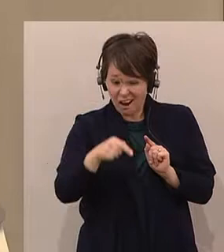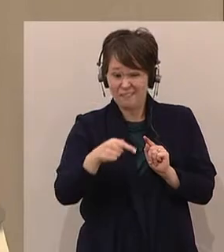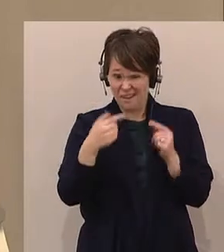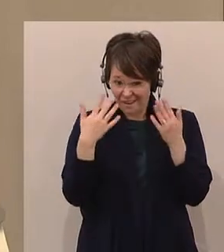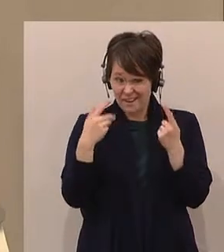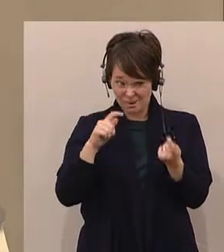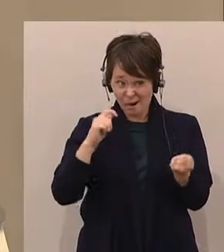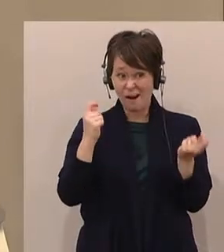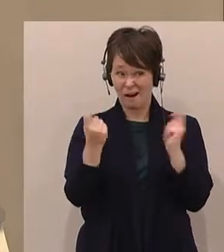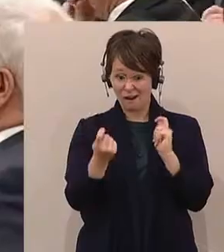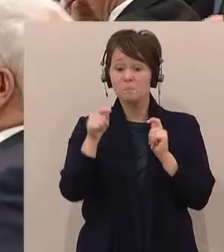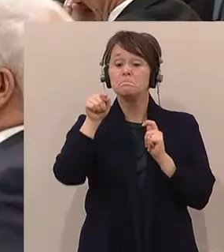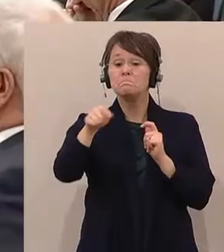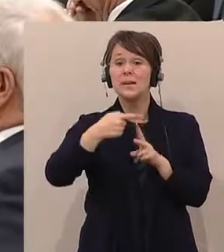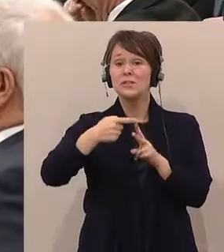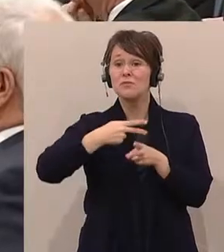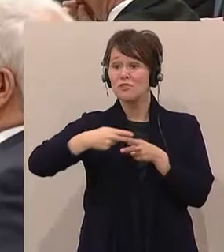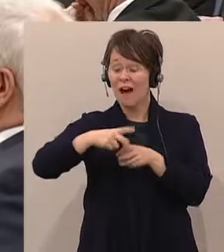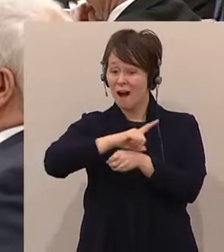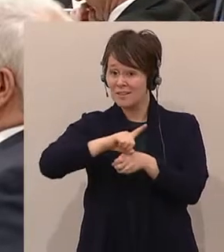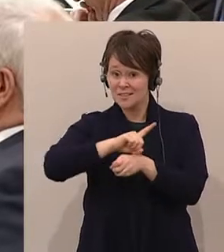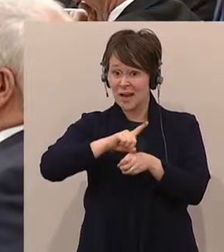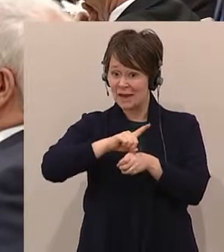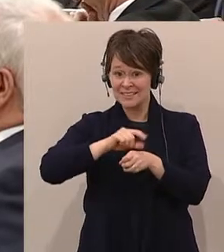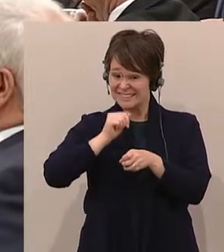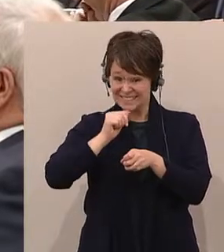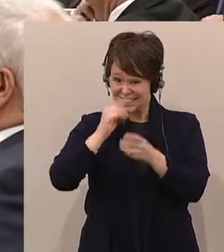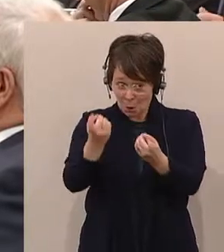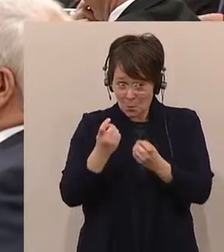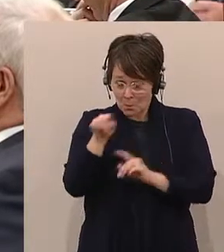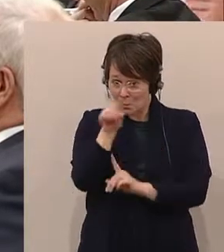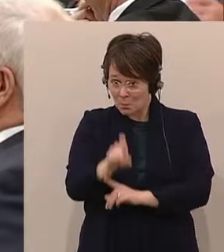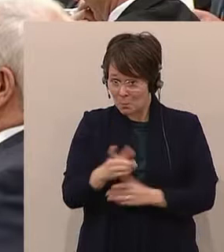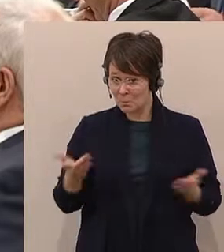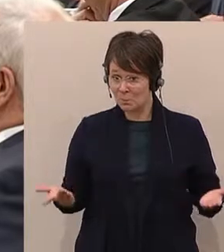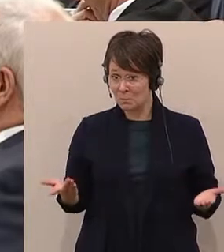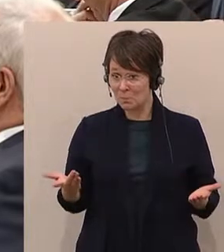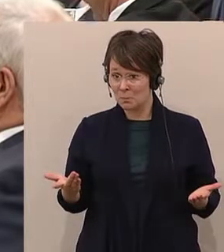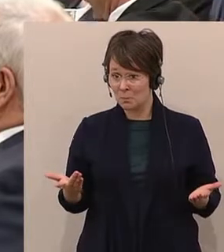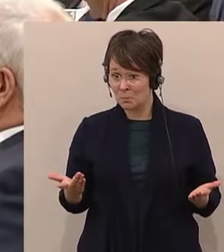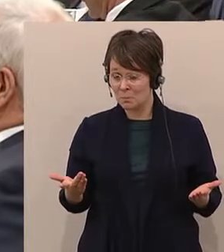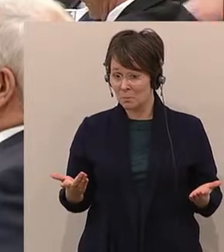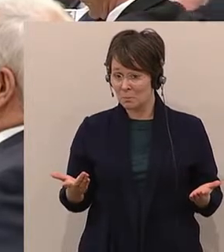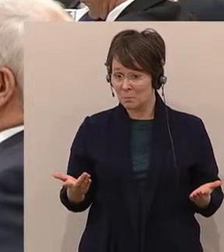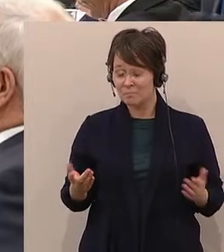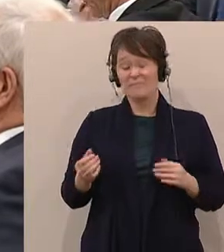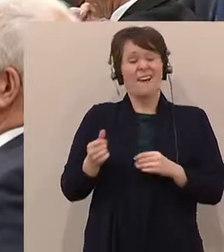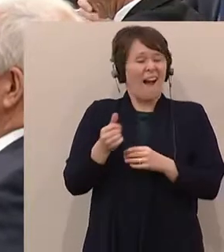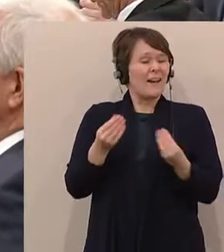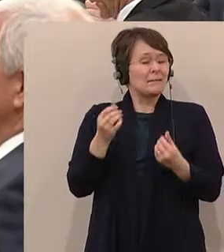Zwischeneiszeit nicht eintreten wird? Das ist die große Frage, weil eines ist klar, zum Schluss,